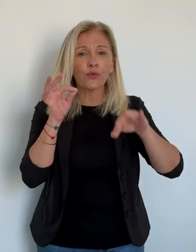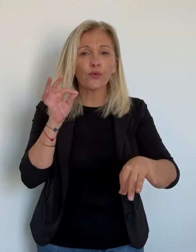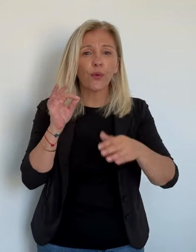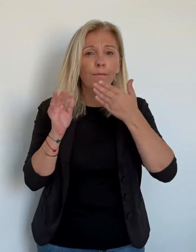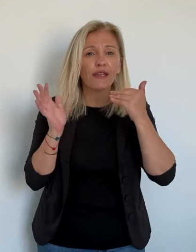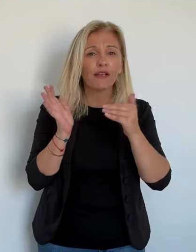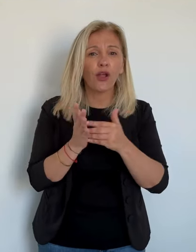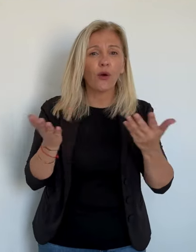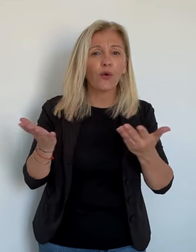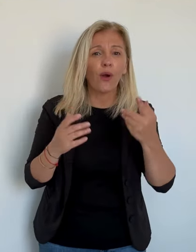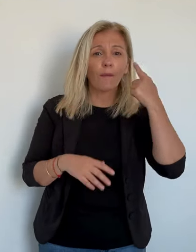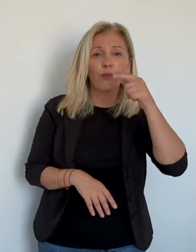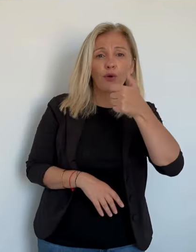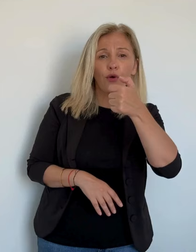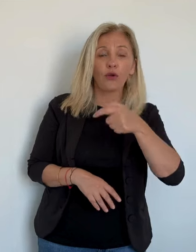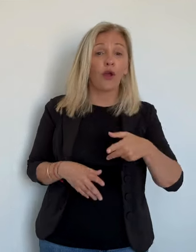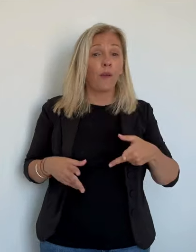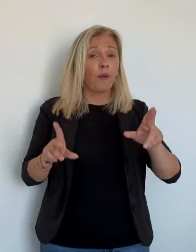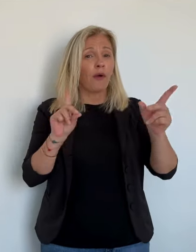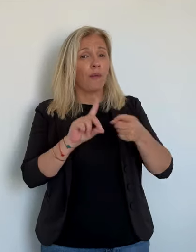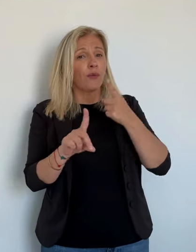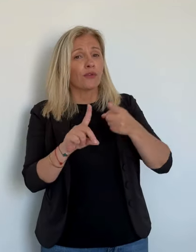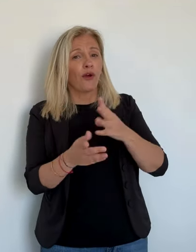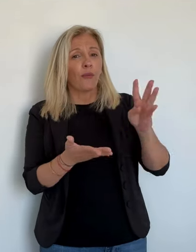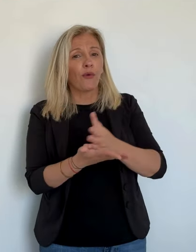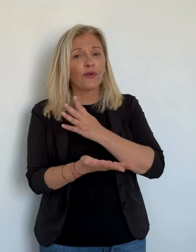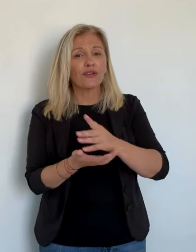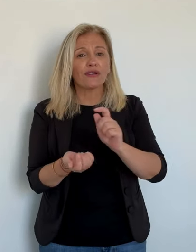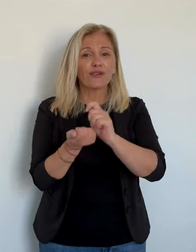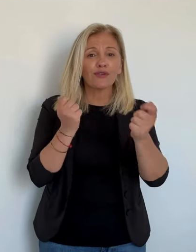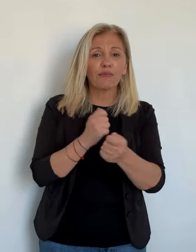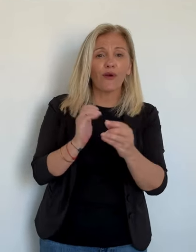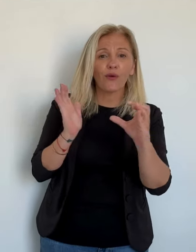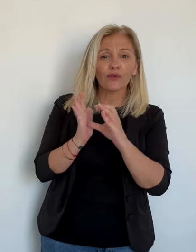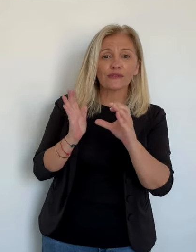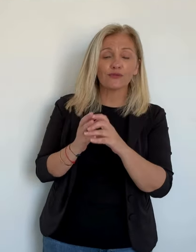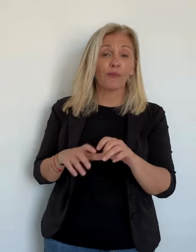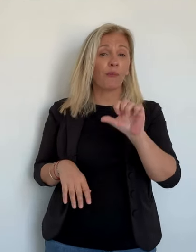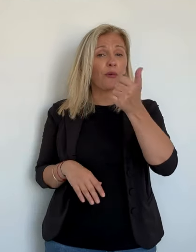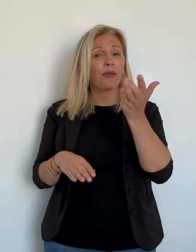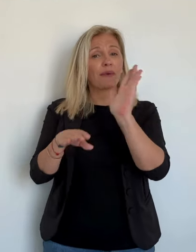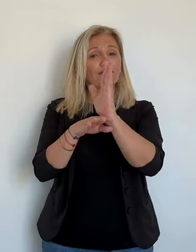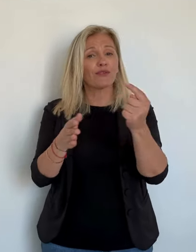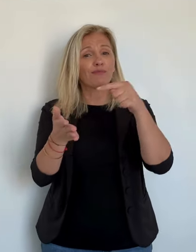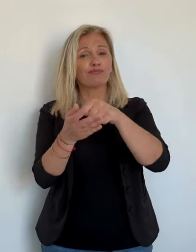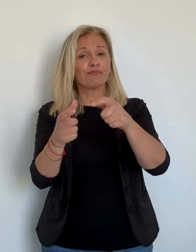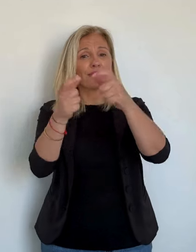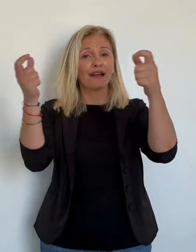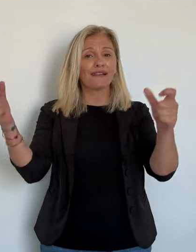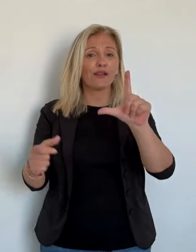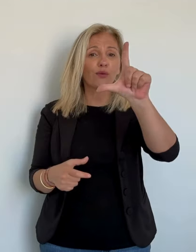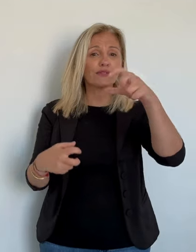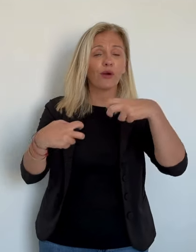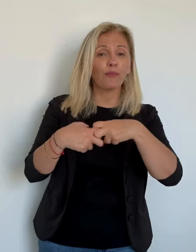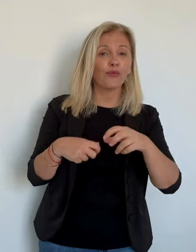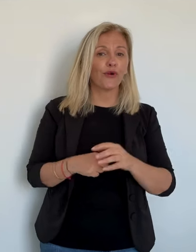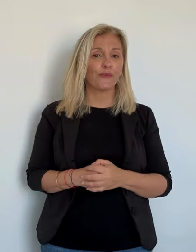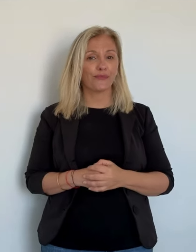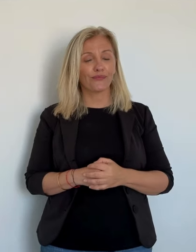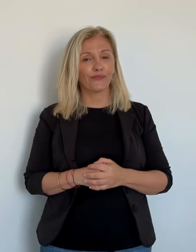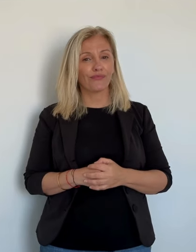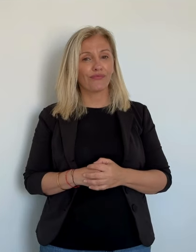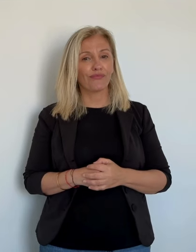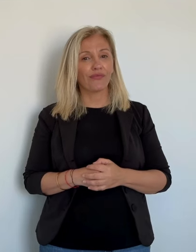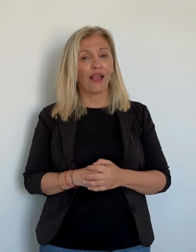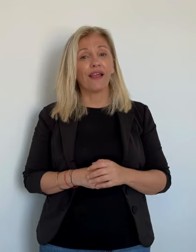plaidoyer en faveur de l'autonomie. Pour le président de'exécutif, le statut actuel ne suffit plus et le processus de Beauvau doit déboucher sur